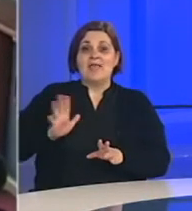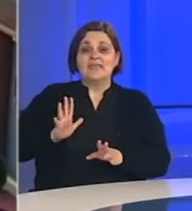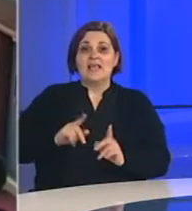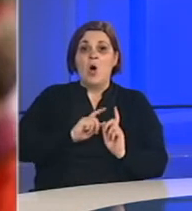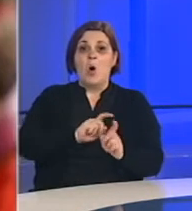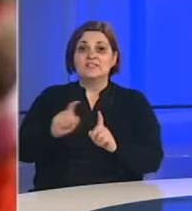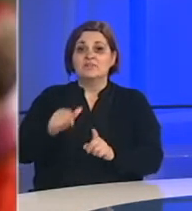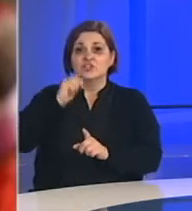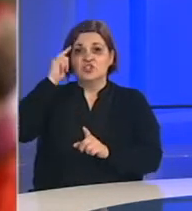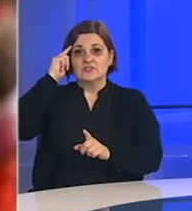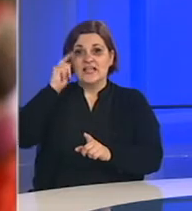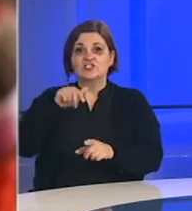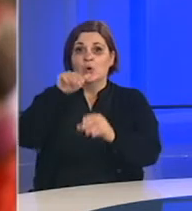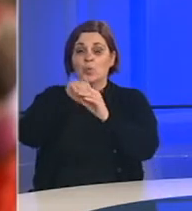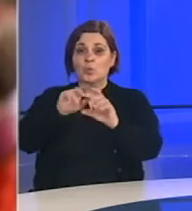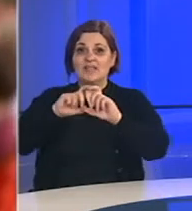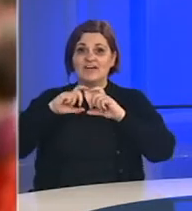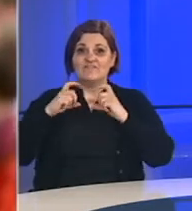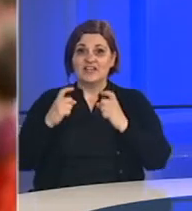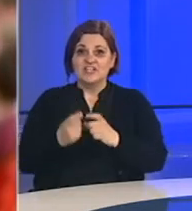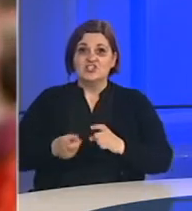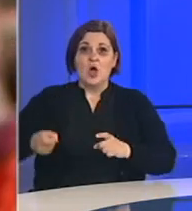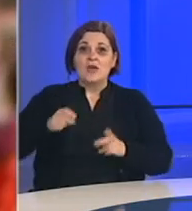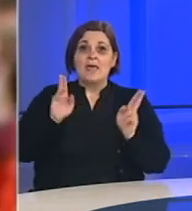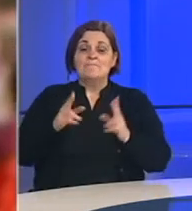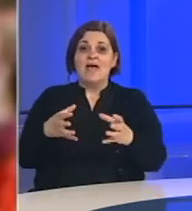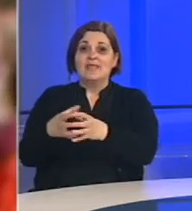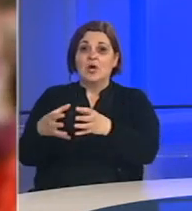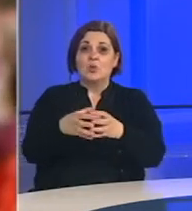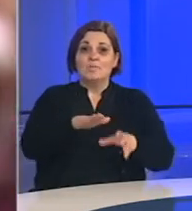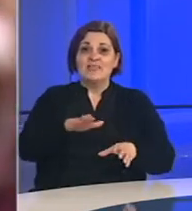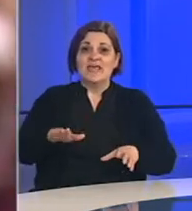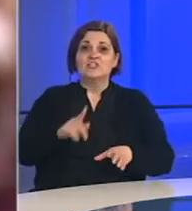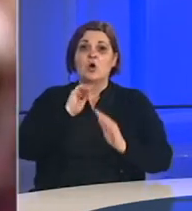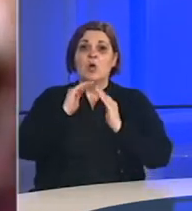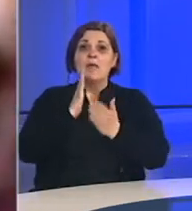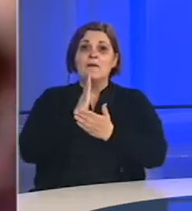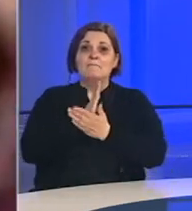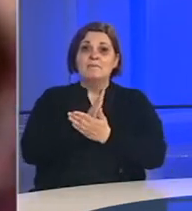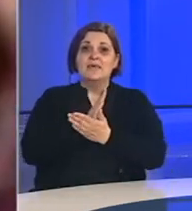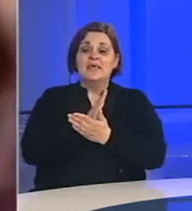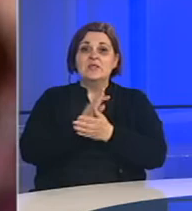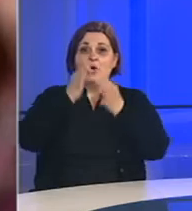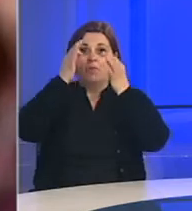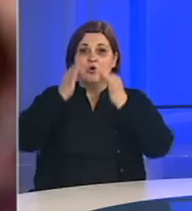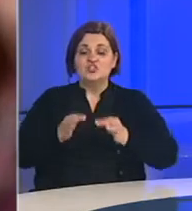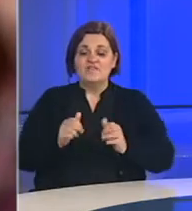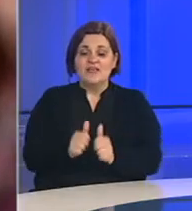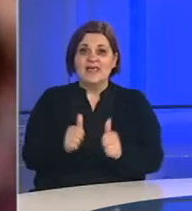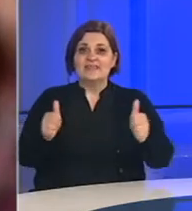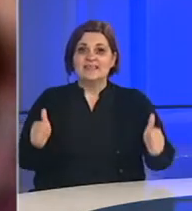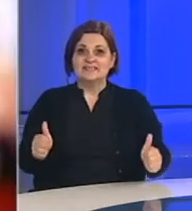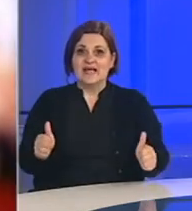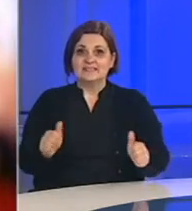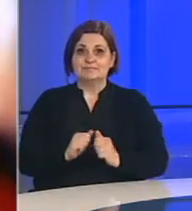od zaraze, što podrazumijeva da se unutar vrtića organizuju manje grupe djece koje će u prostorima boraviti uz poštivanje